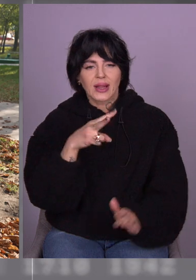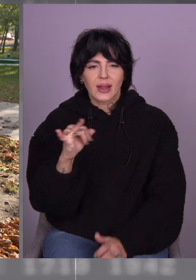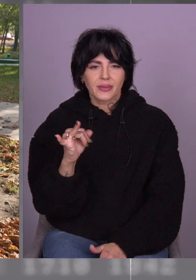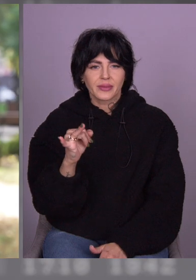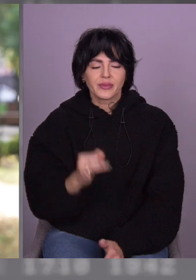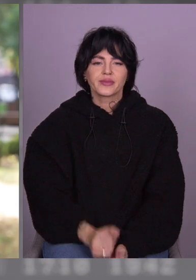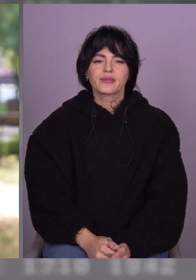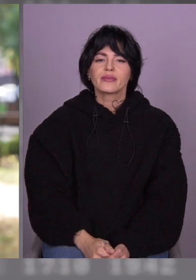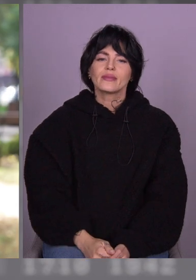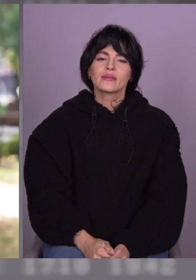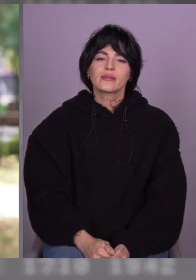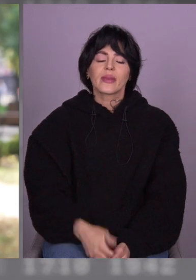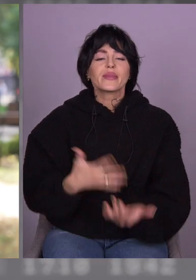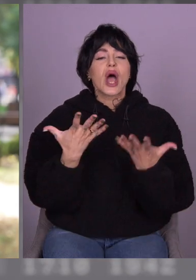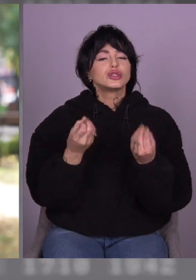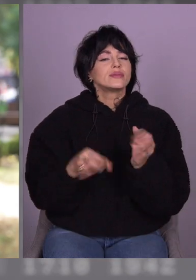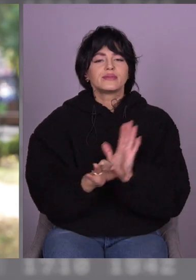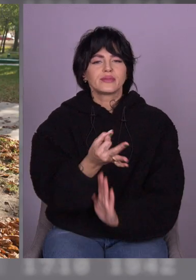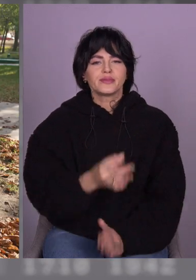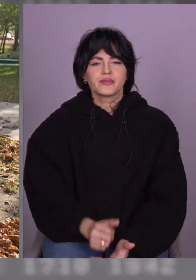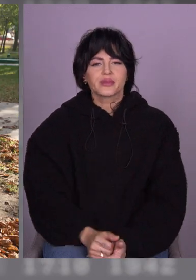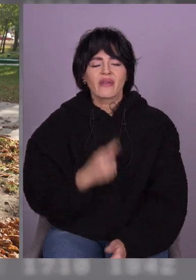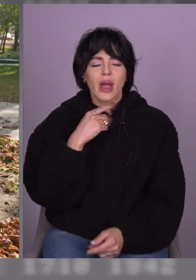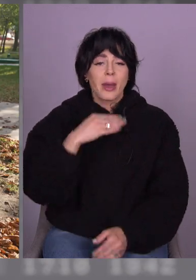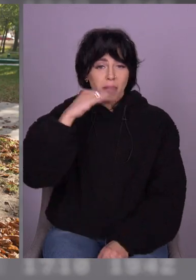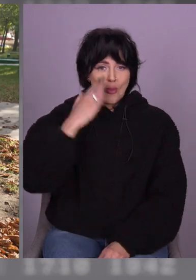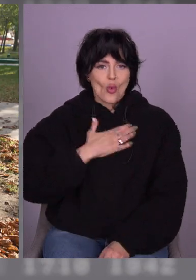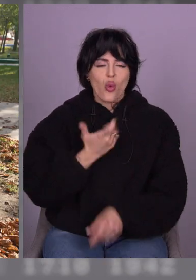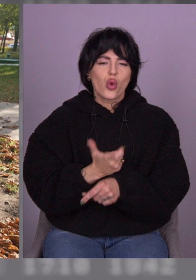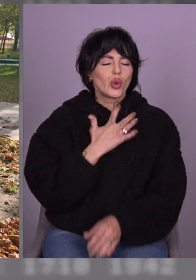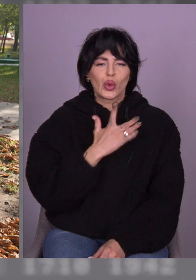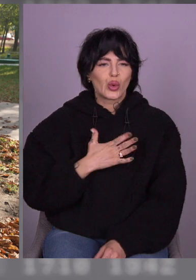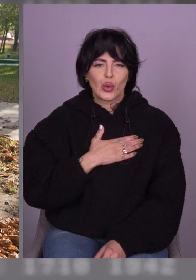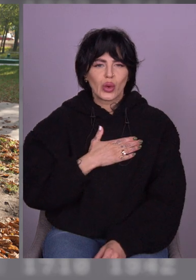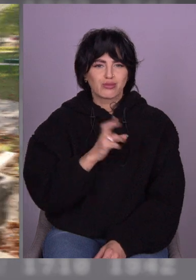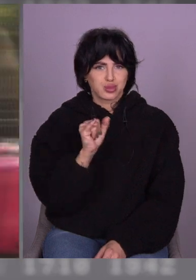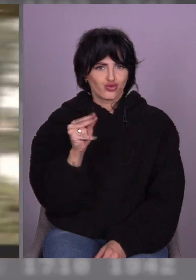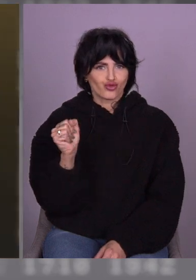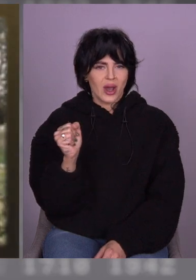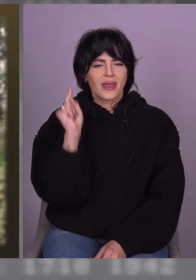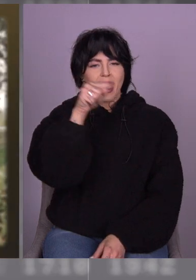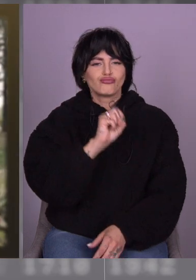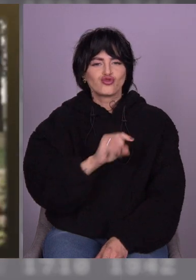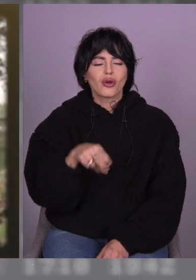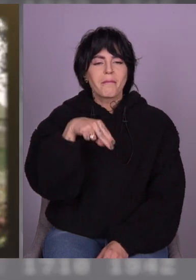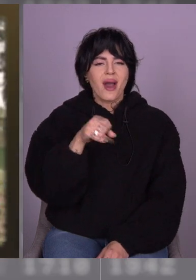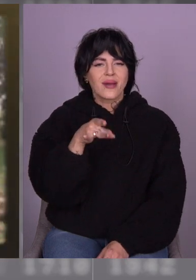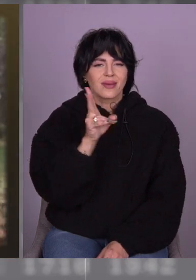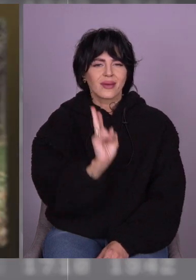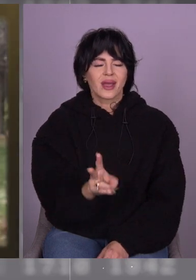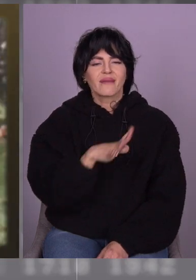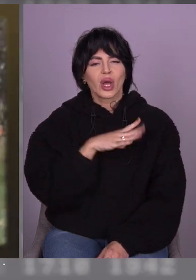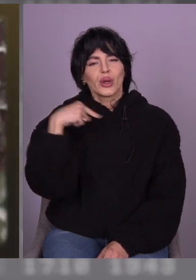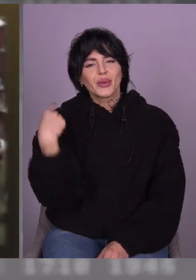Ще будуть натяки? Тато любить дуже бучо. І там є парк. він водив мене гуляти. І казав, ну подивись, який